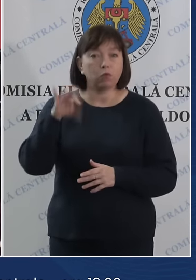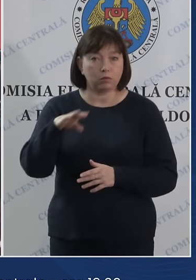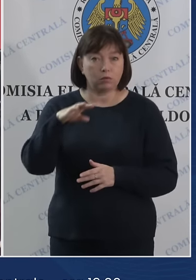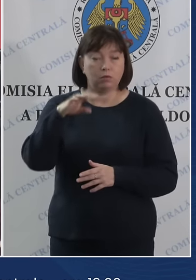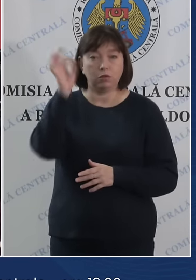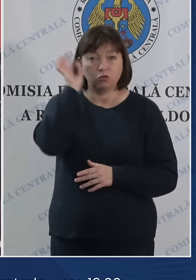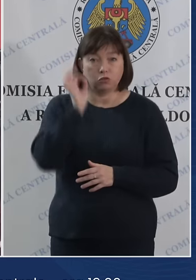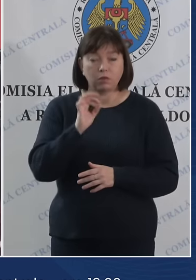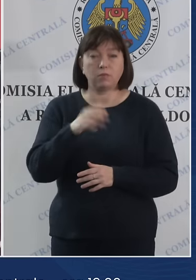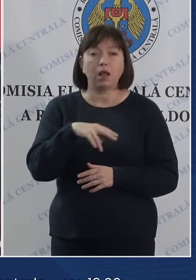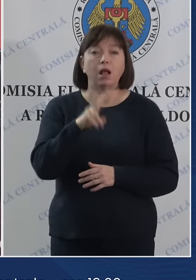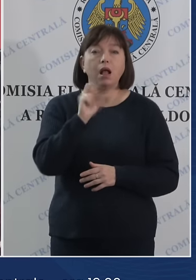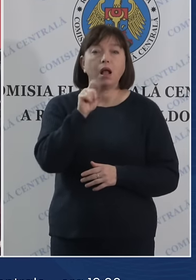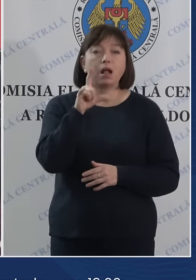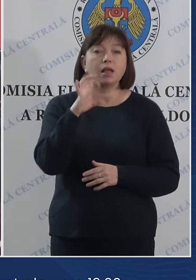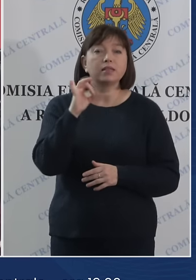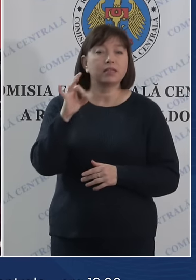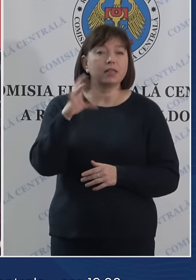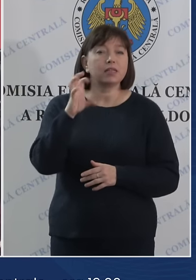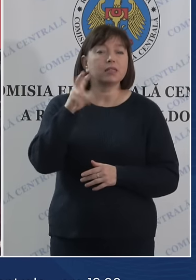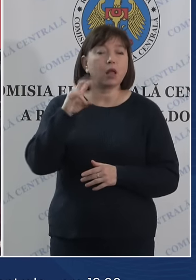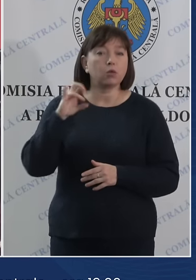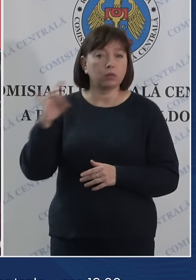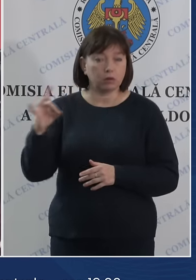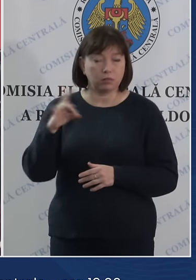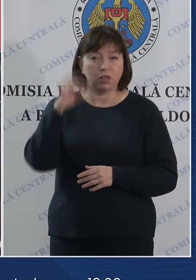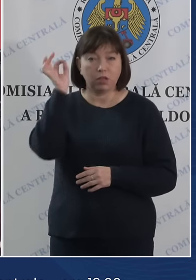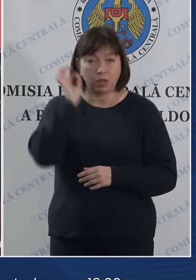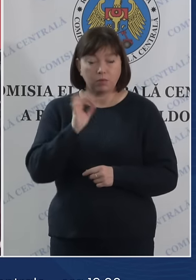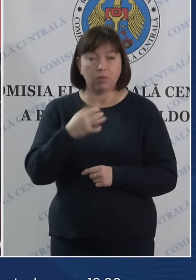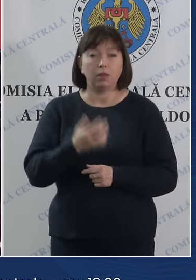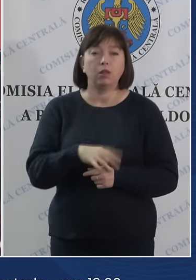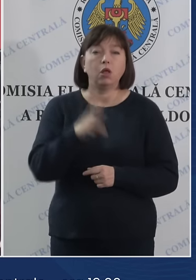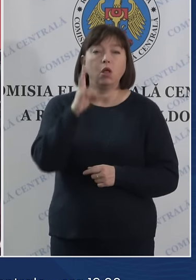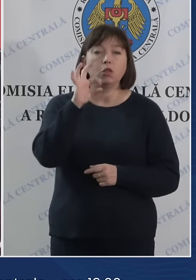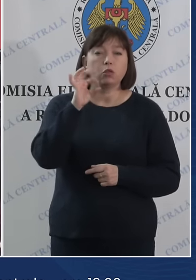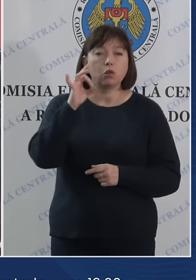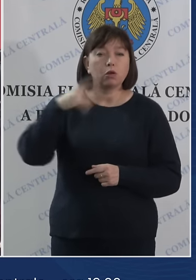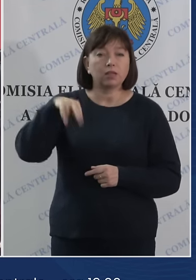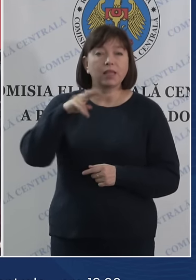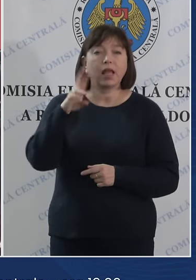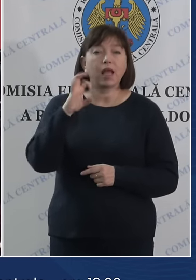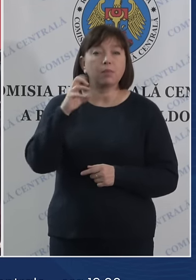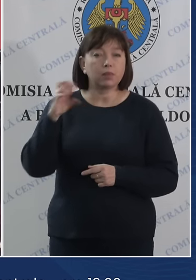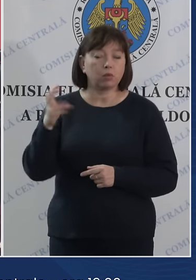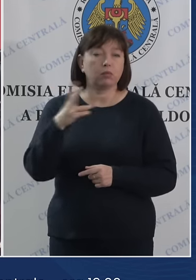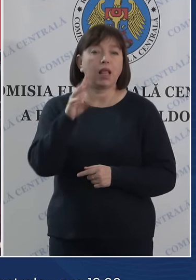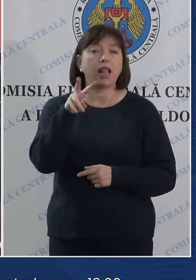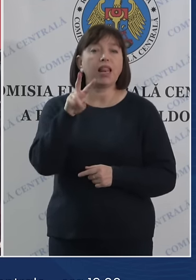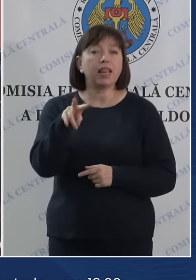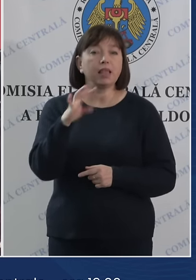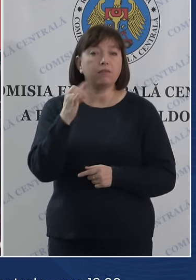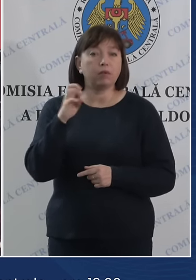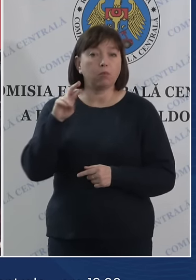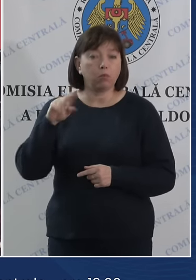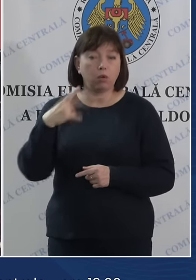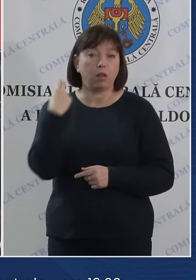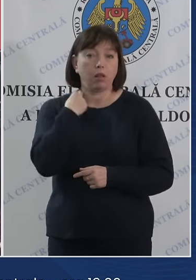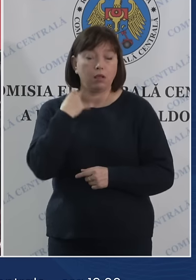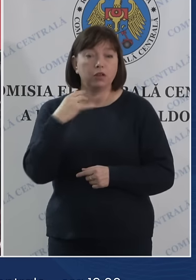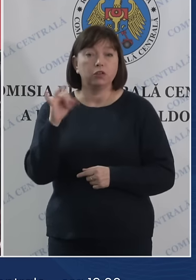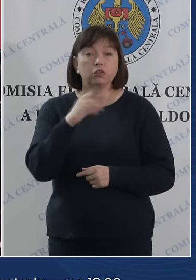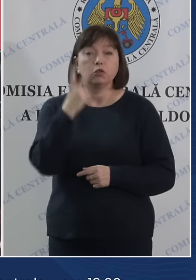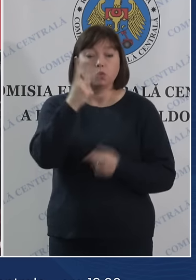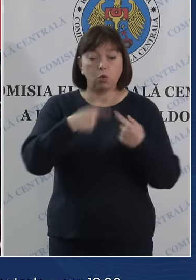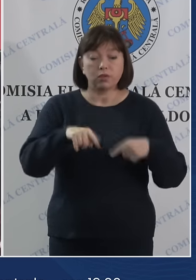Germania, Kaiserslautern, Germania, Northampton și Liverpool, Marea Britanie, dar